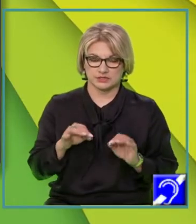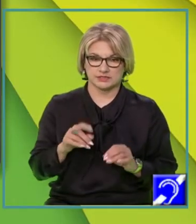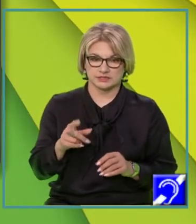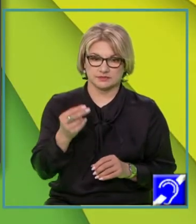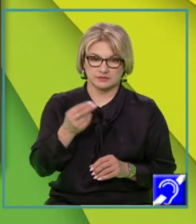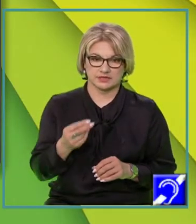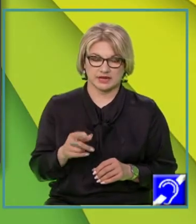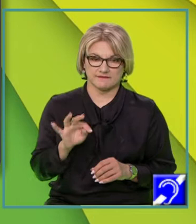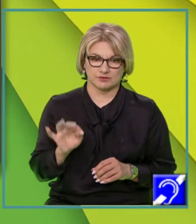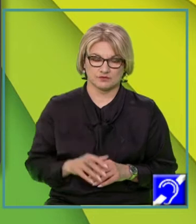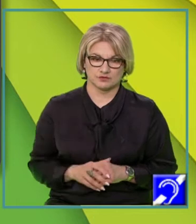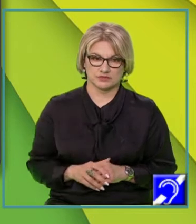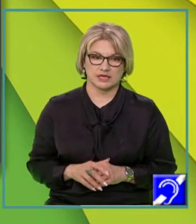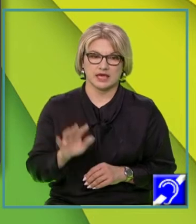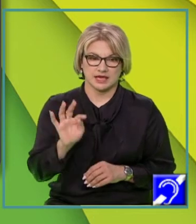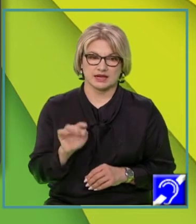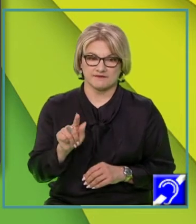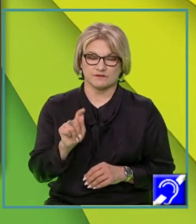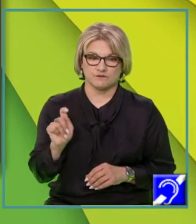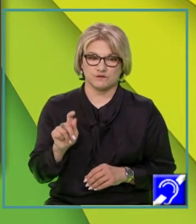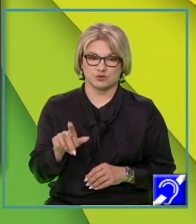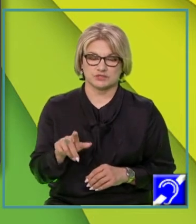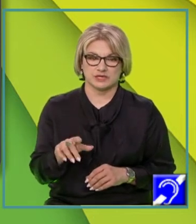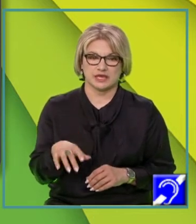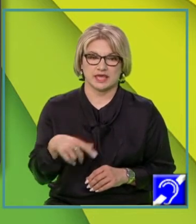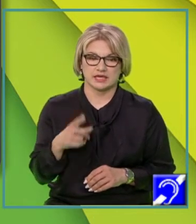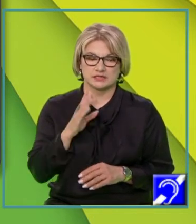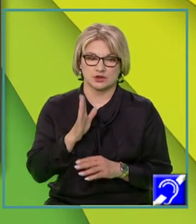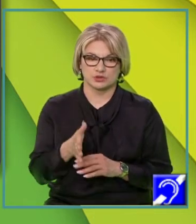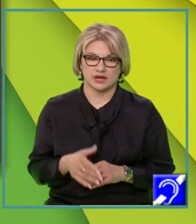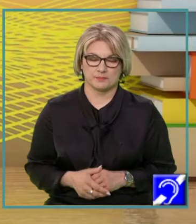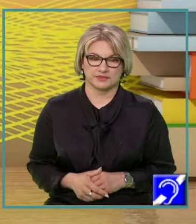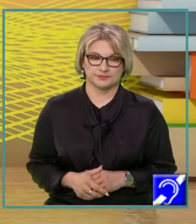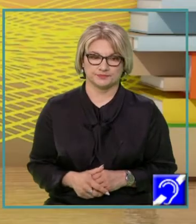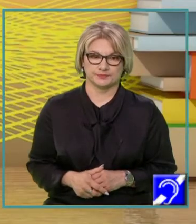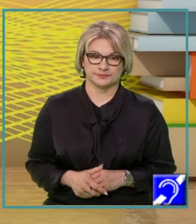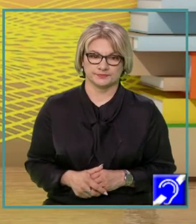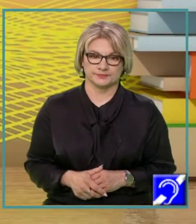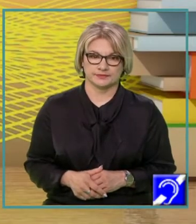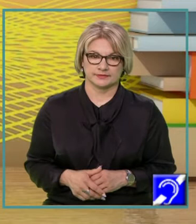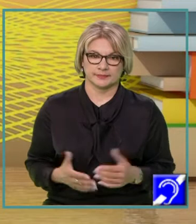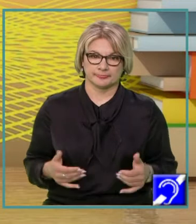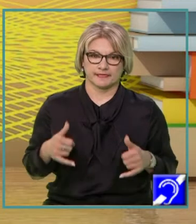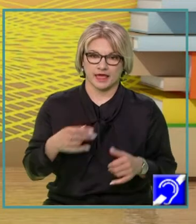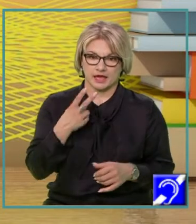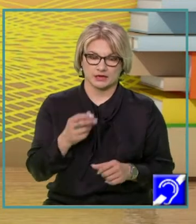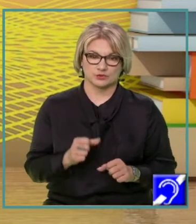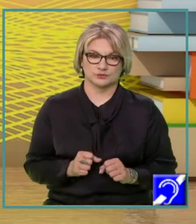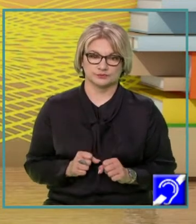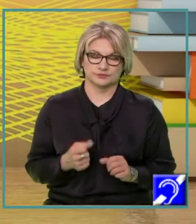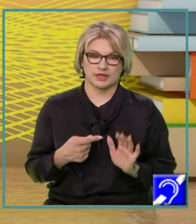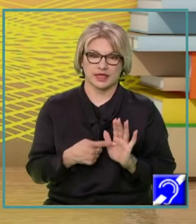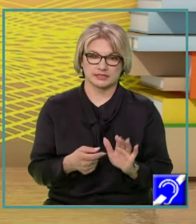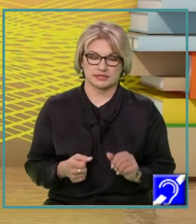funcției. Graficul funcției liniare este o dreaptă. Acum, ca